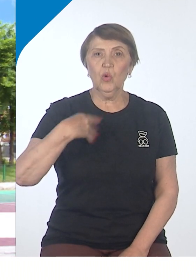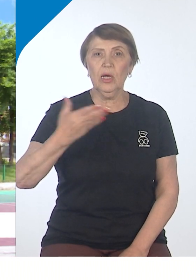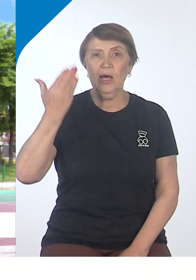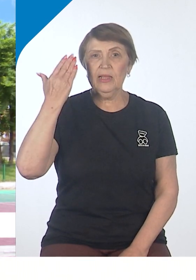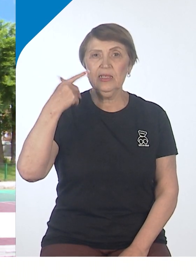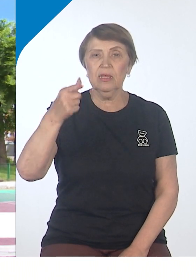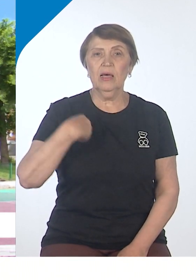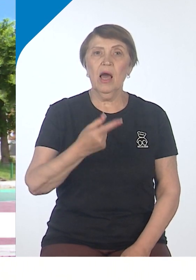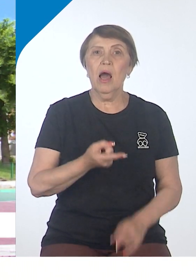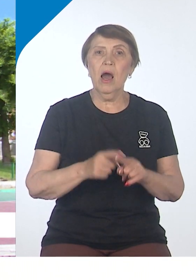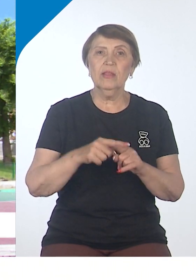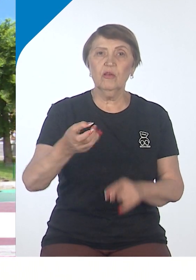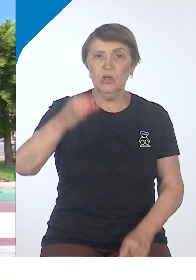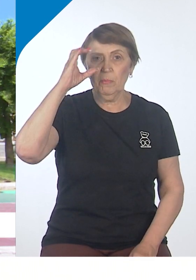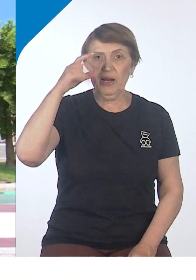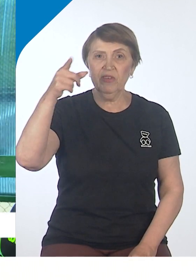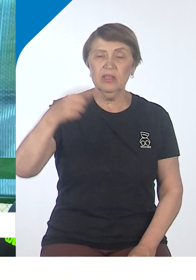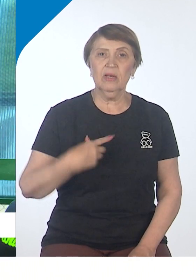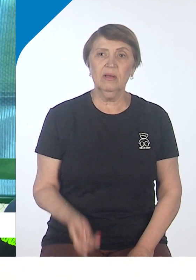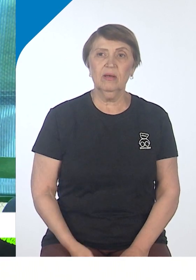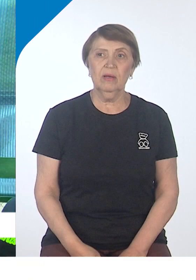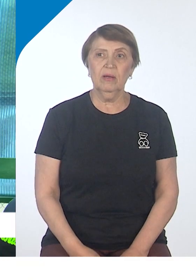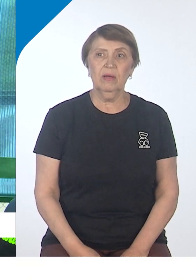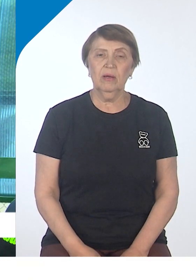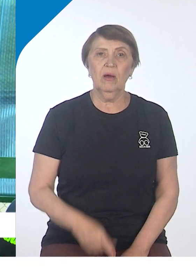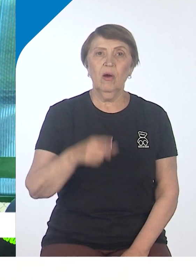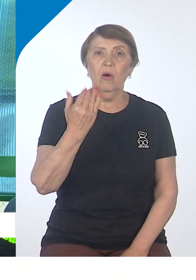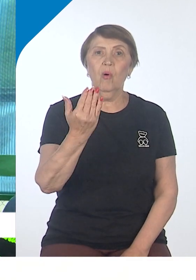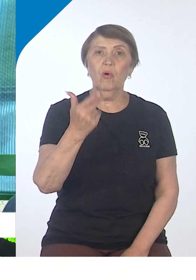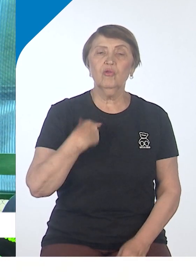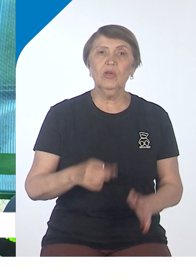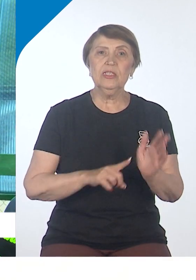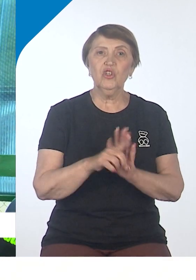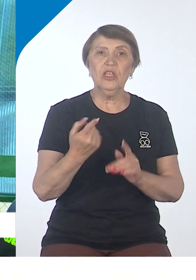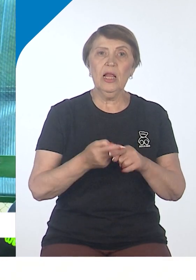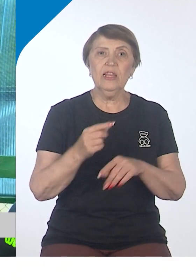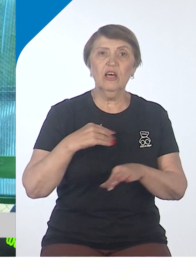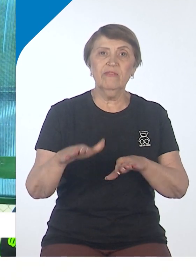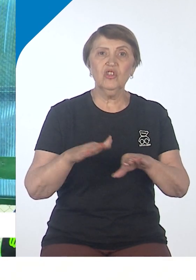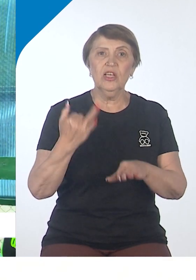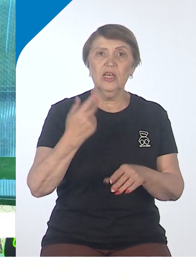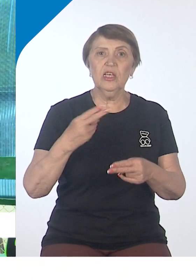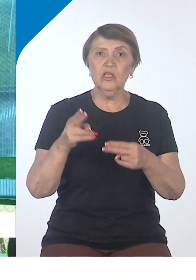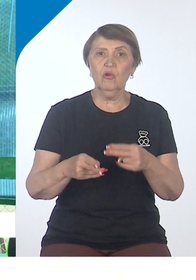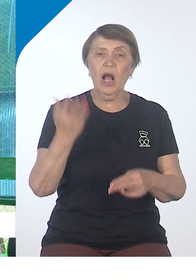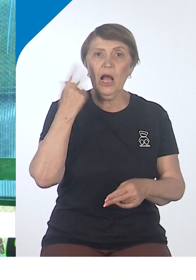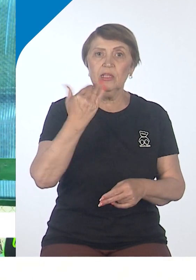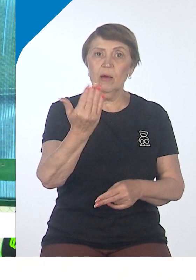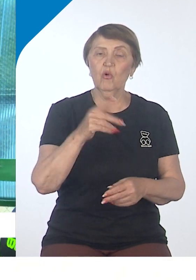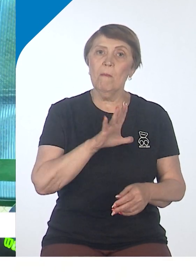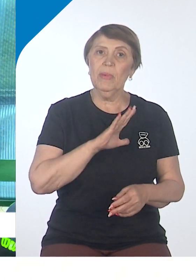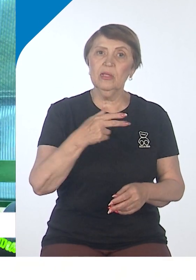профессор знаменитый наш с Меддинститута. Он еще начинал все это движение и закончил, когда ему было 82